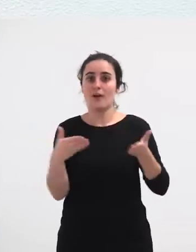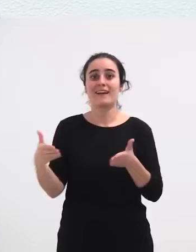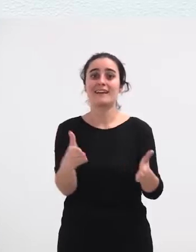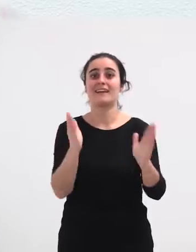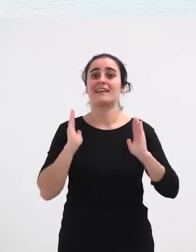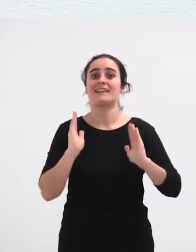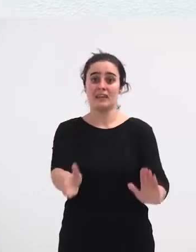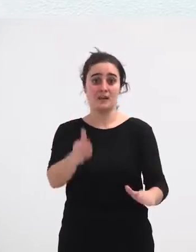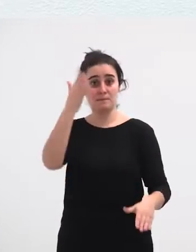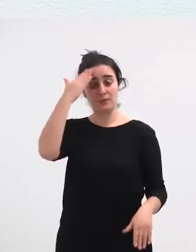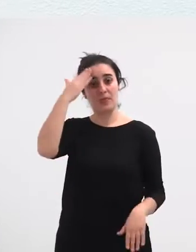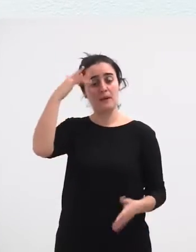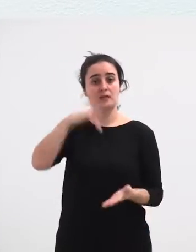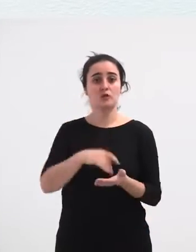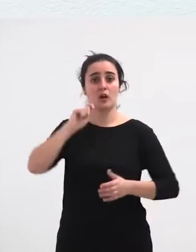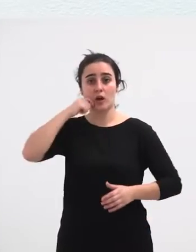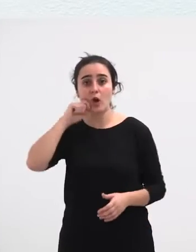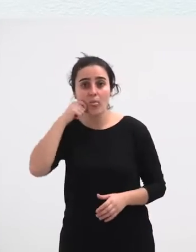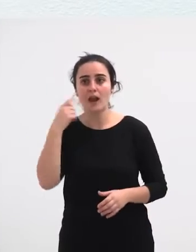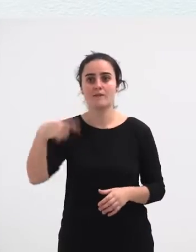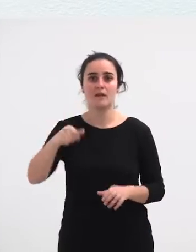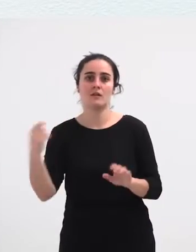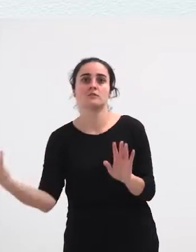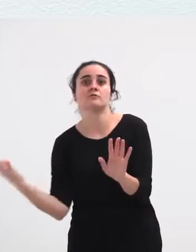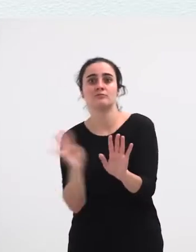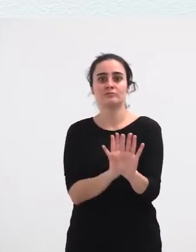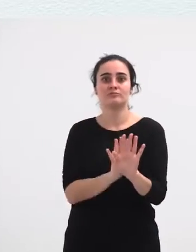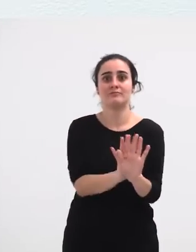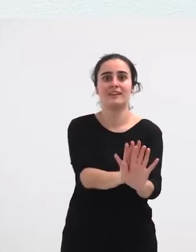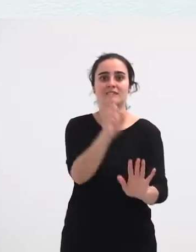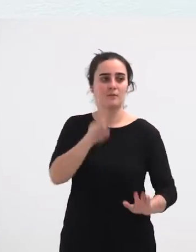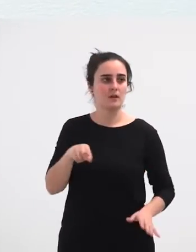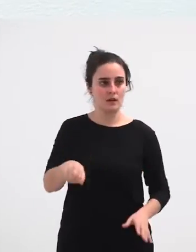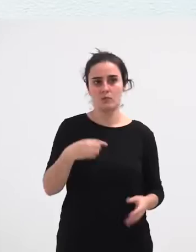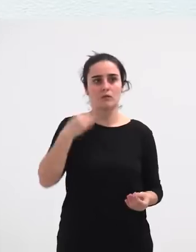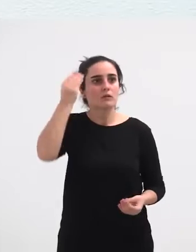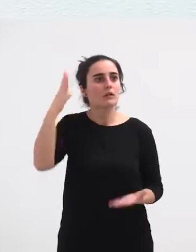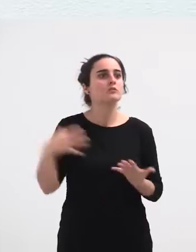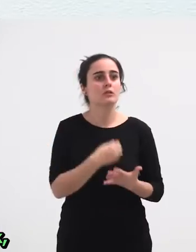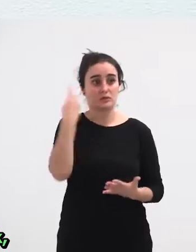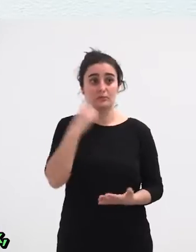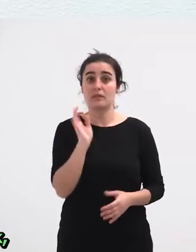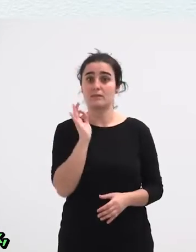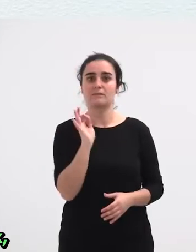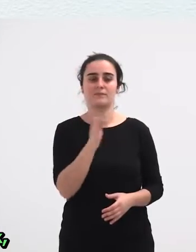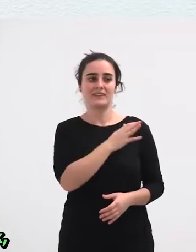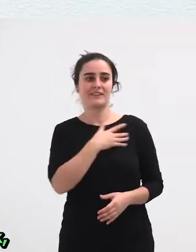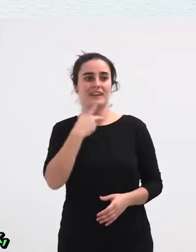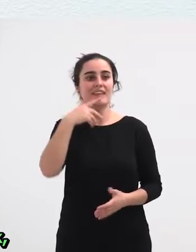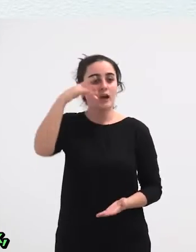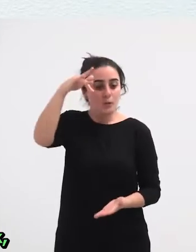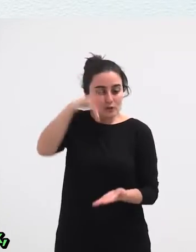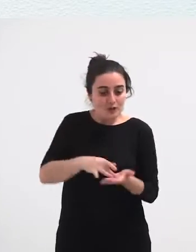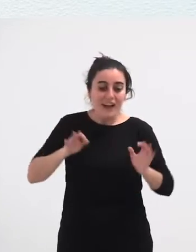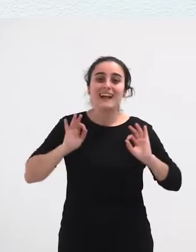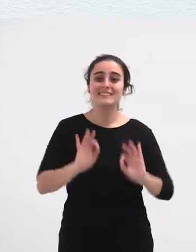Gurenean Kalen Agusian Ateratzen dira Horrere Usta Etu Eta Eta Unortan Gertatzen